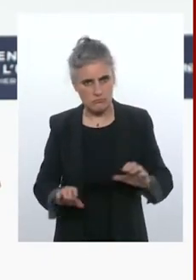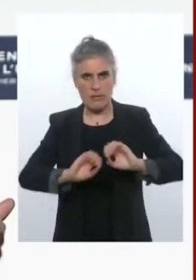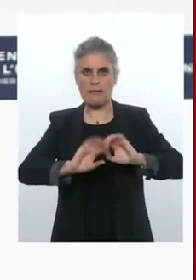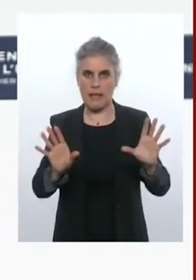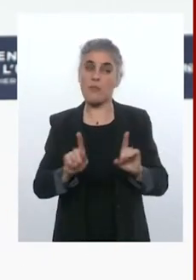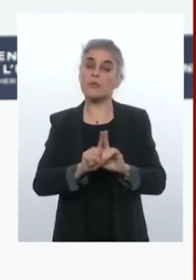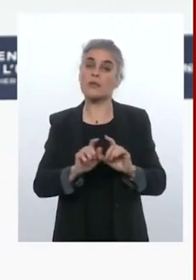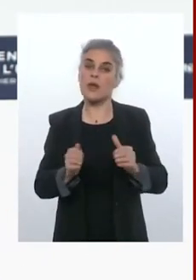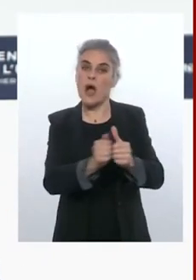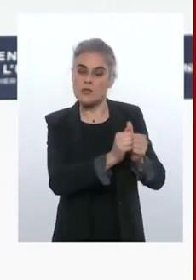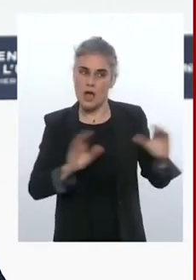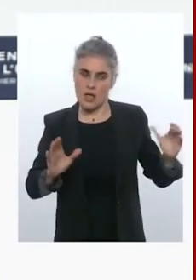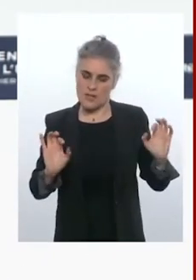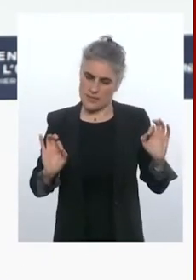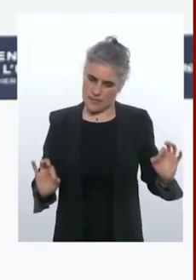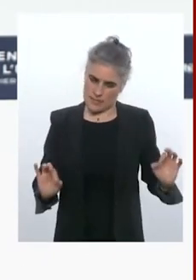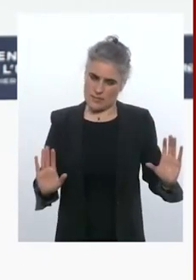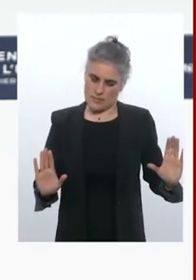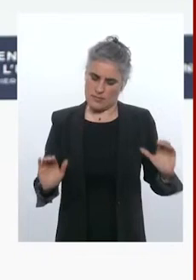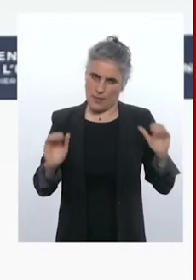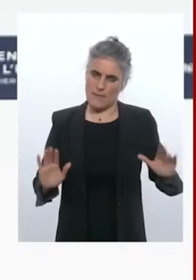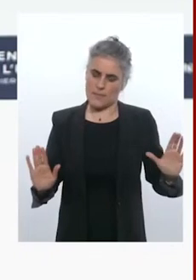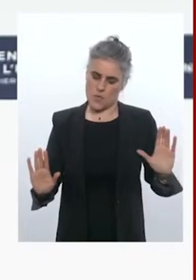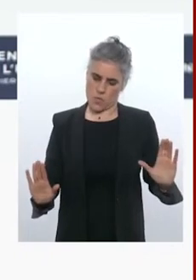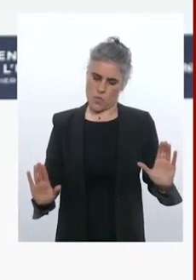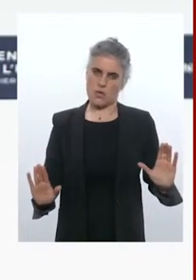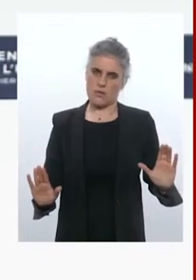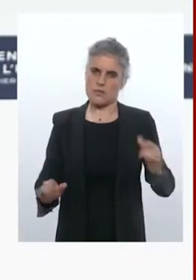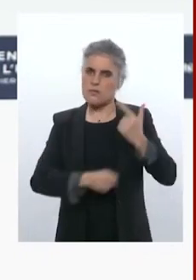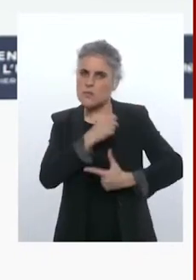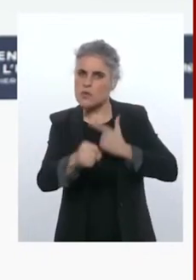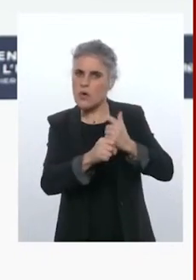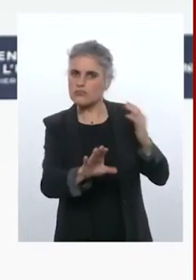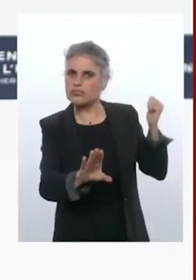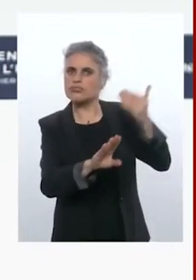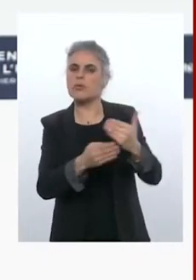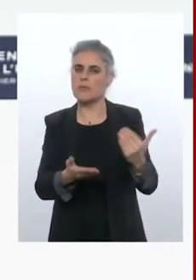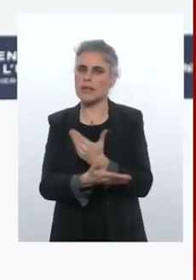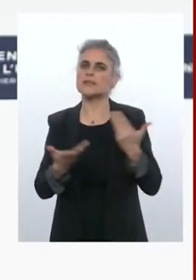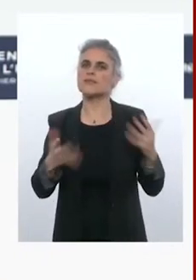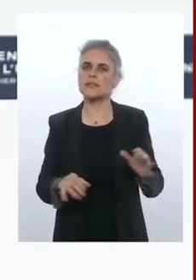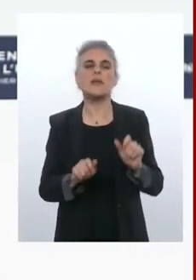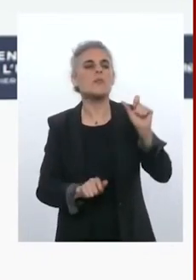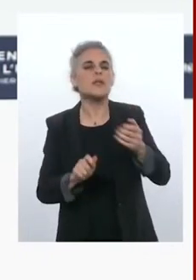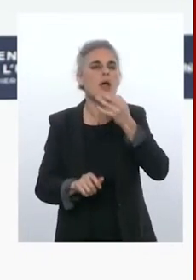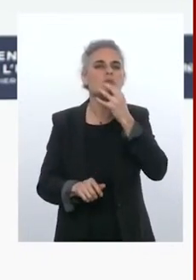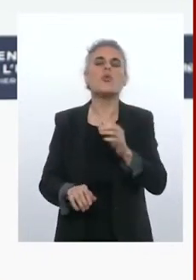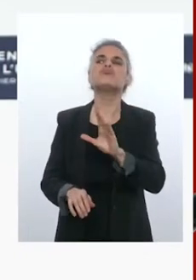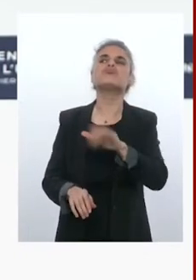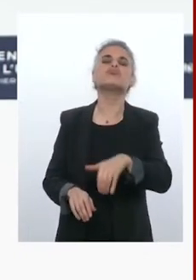avoir quand on regarde les deux années qui viennent de s'écouler. Beaucoup de gens qui disent jamais, jamais aujourd'hui étaient les mêmes qui disaient jamais, jamais des tanks,